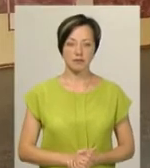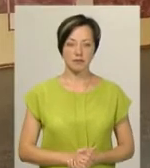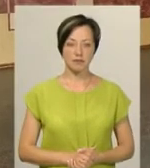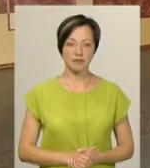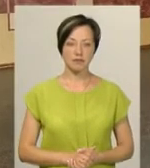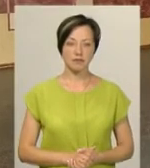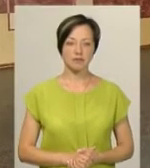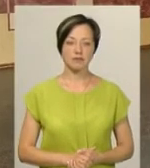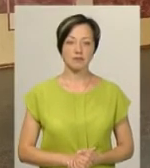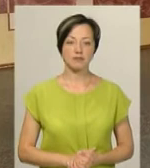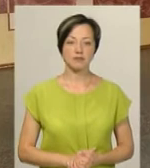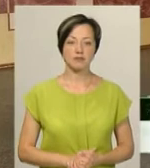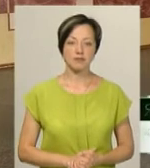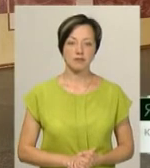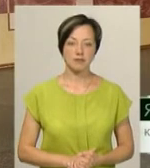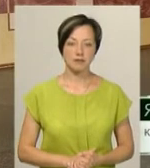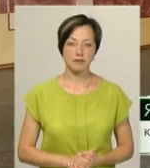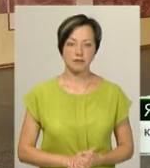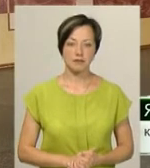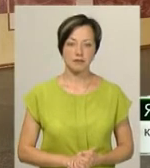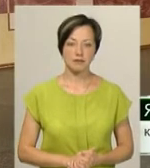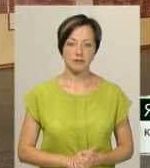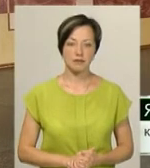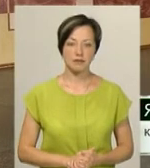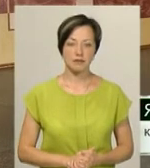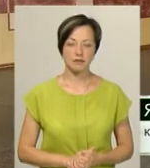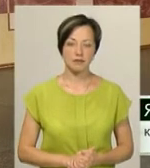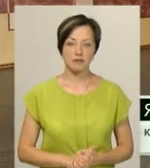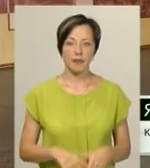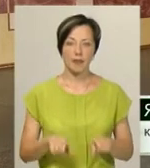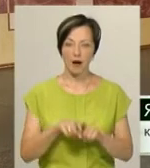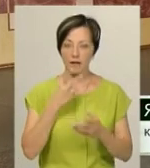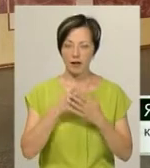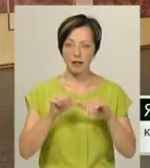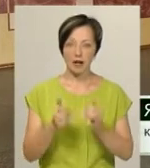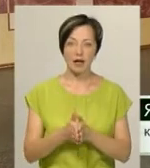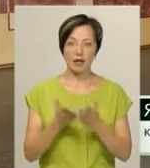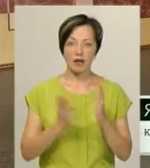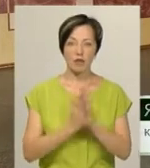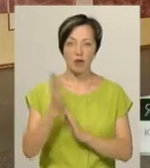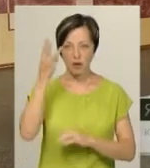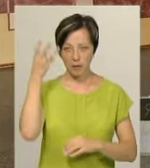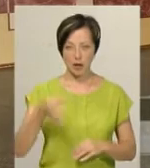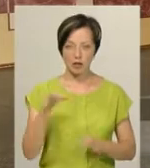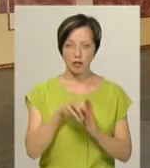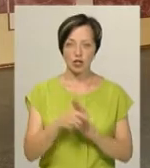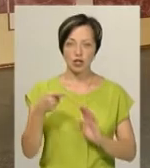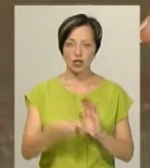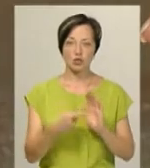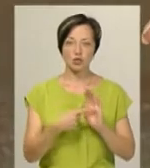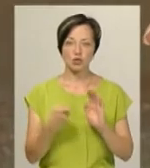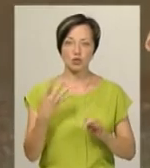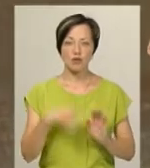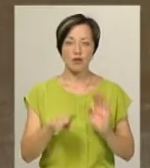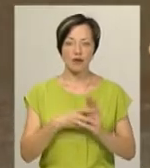Так виглядає книга «Флора Хмельниччини». На 240 сторінках її автори вмістили інформацію про 1649